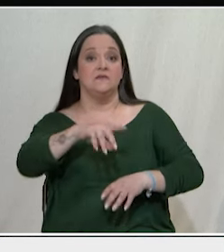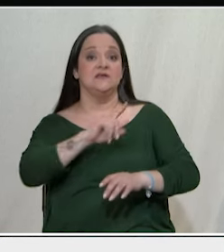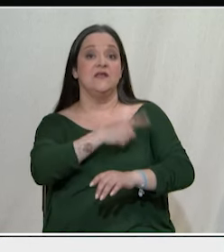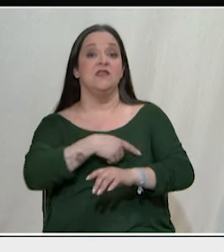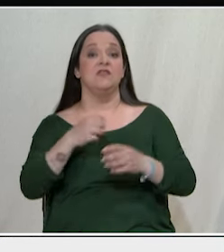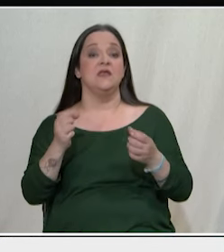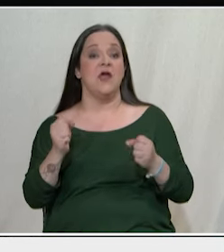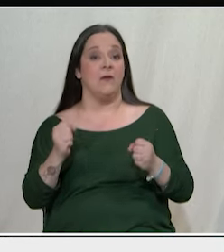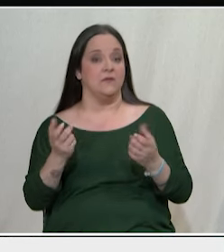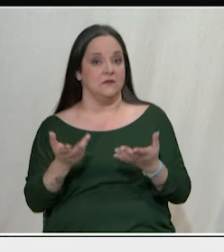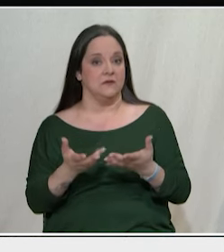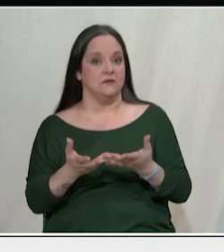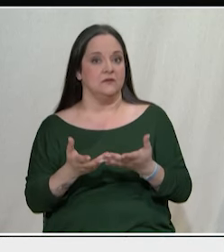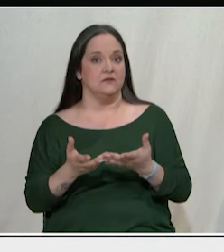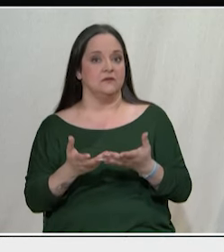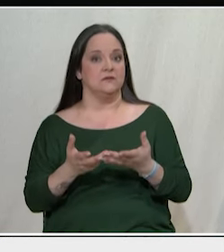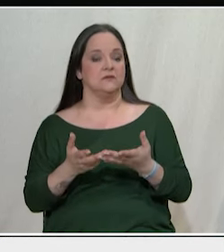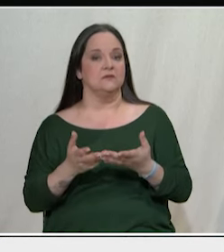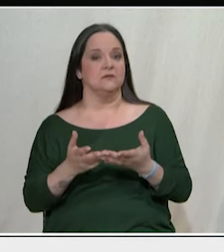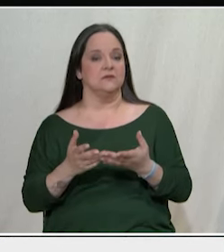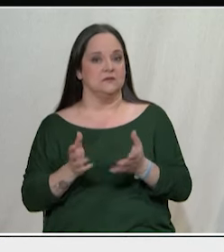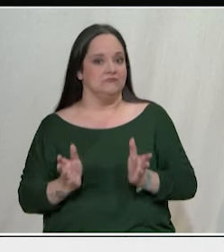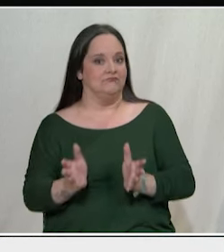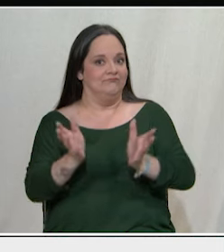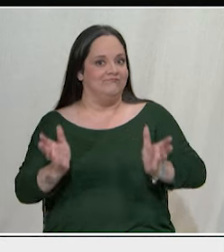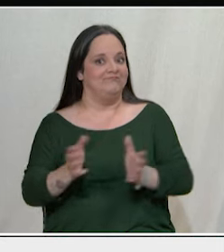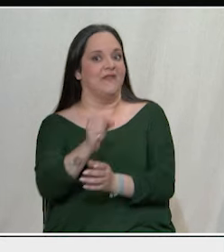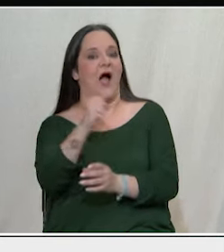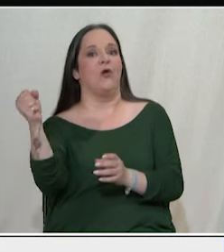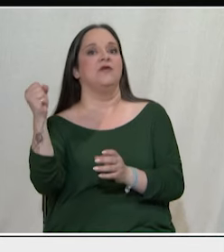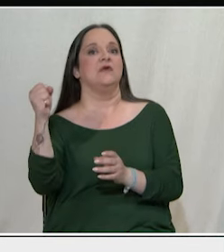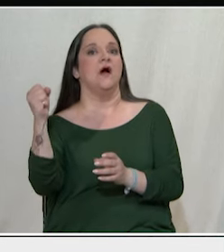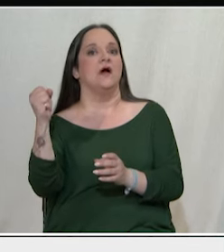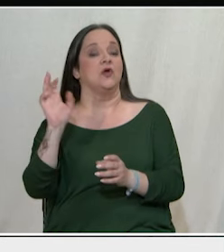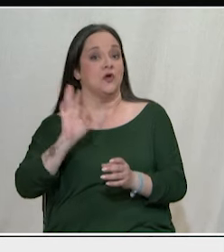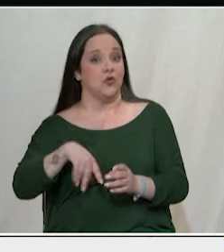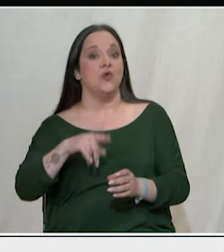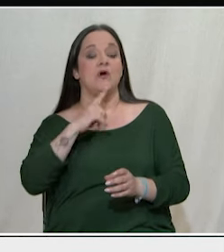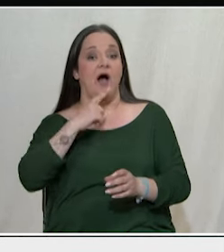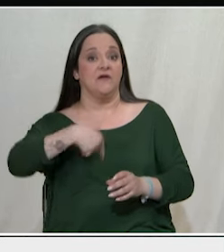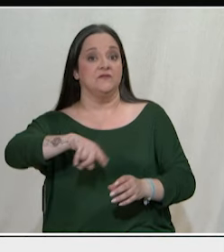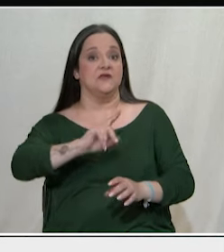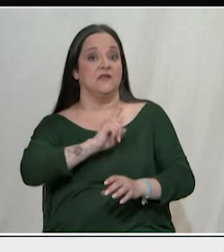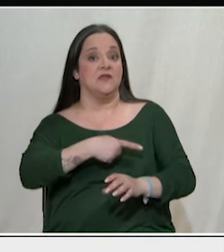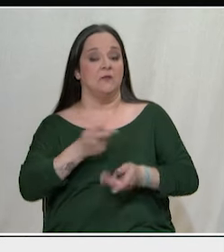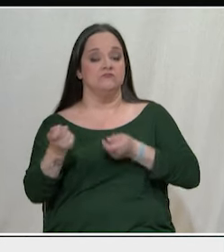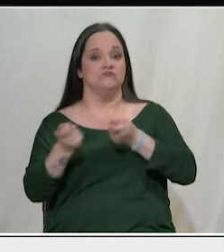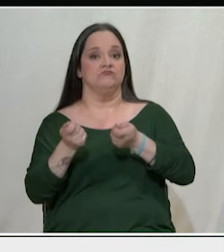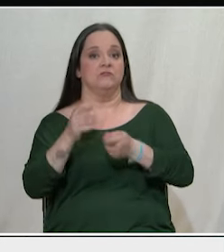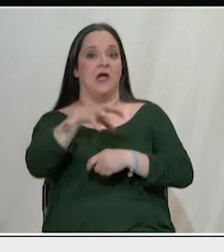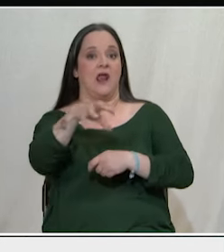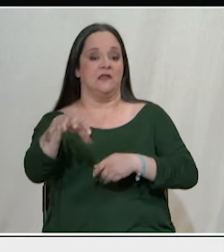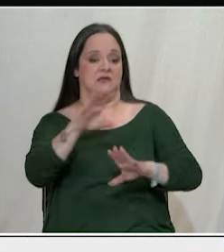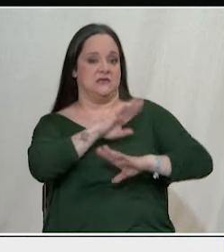οθούνε και την ακροδεξιά και στο τέλος τέλος αυτές οι δυνάμεις ασκούνε διακυβέρνηση ελέγχουν τα κράτη, ελέγχουν τους